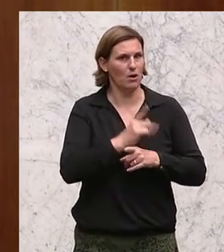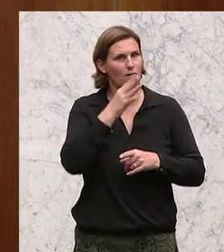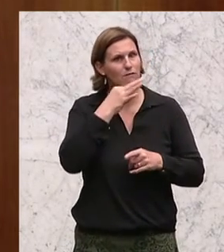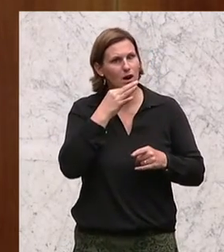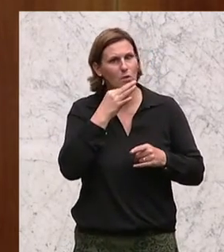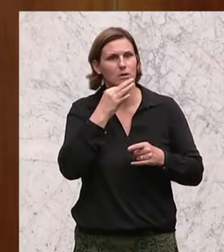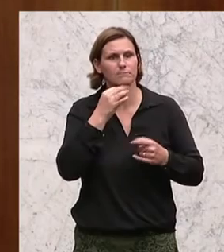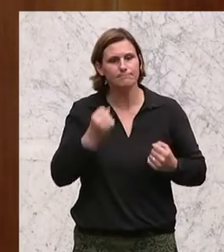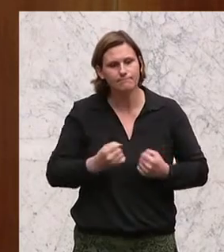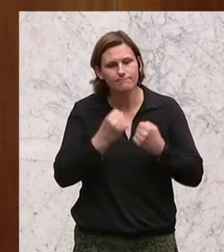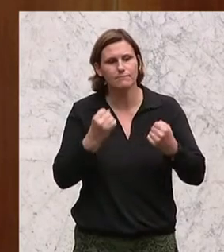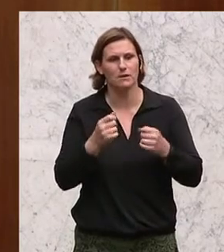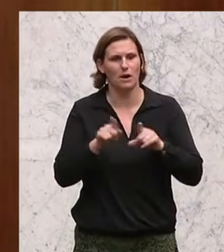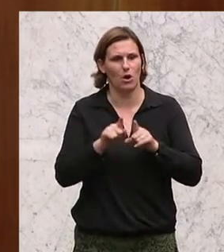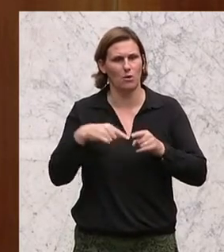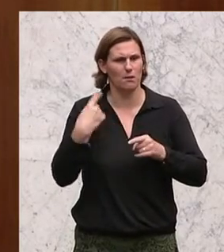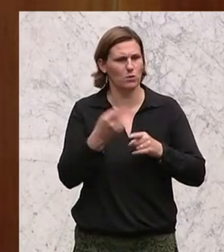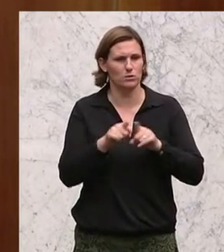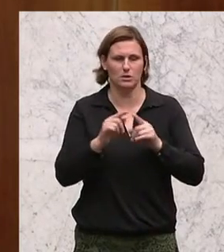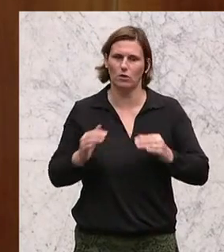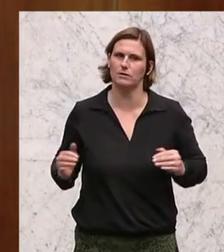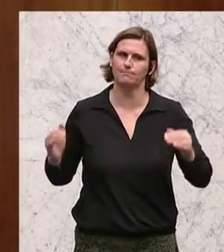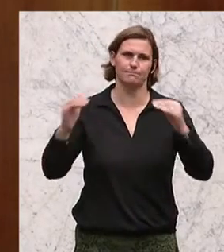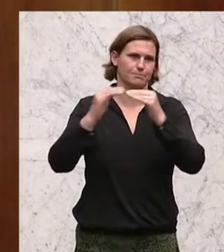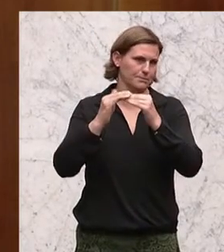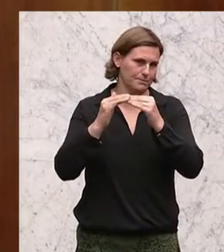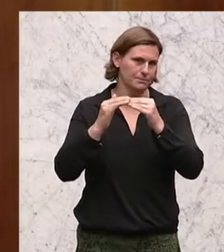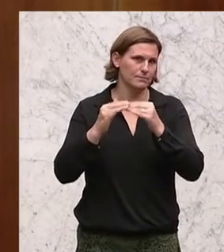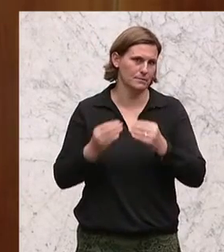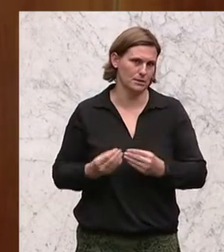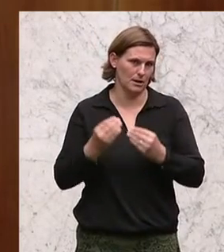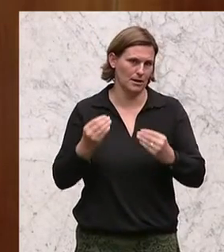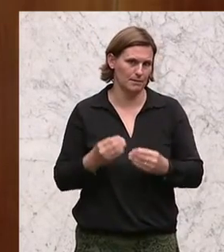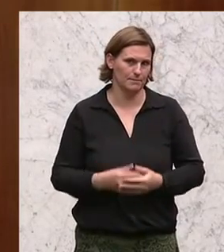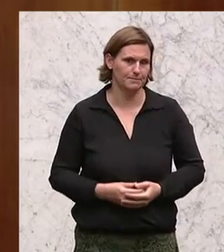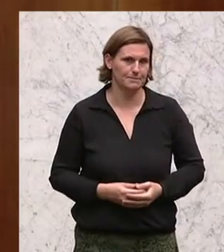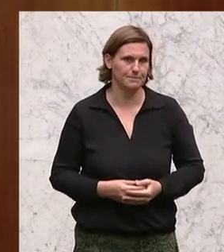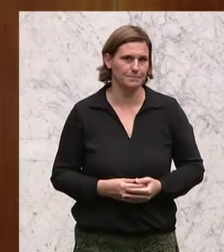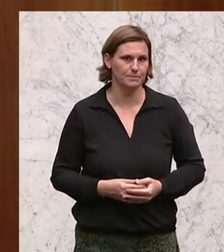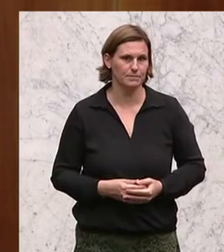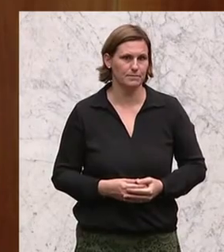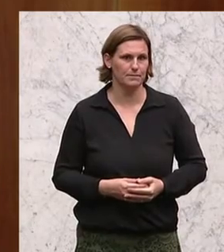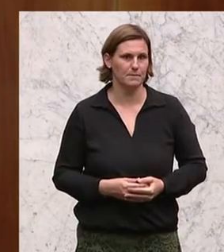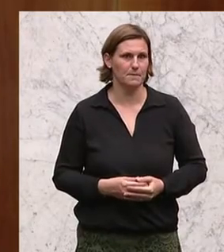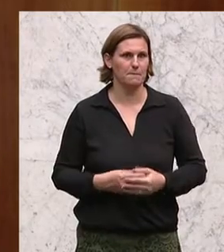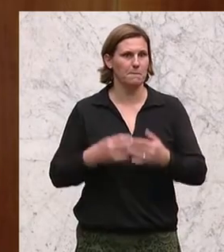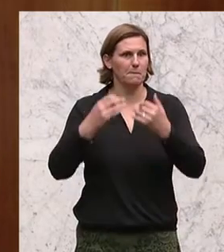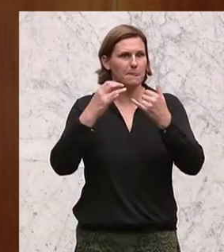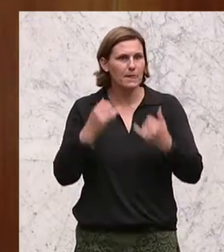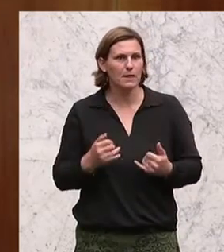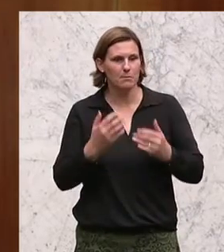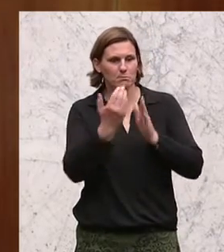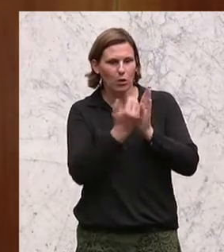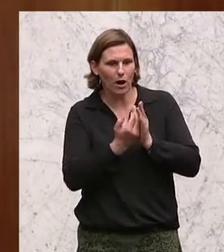Gleichstellungsagenten auch bei uns Chefsache sein werden. In der Frage, wie wir die Programme weitergehen,